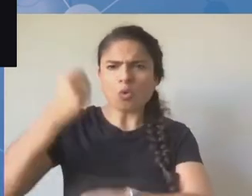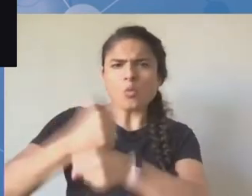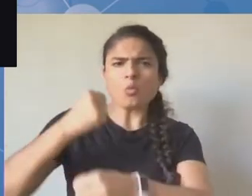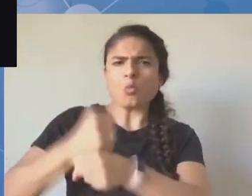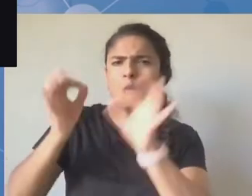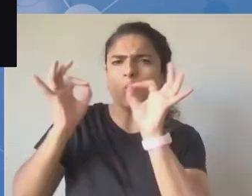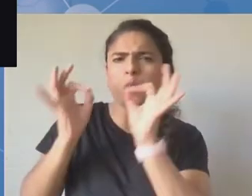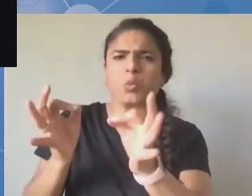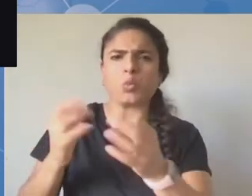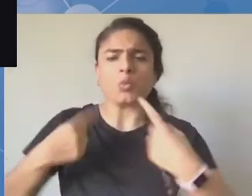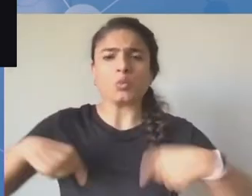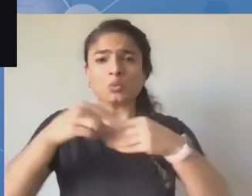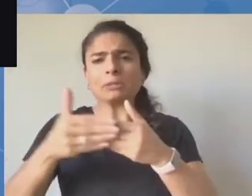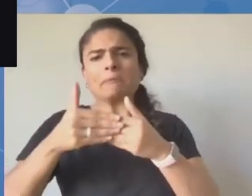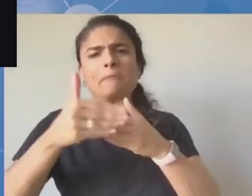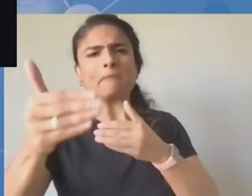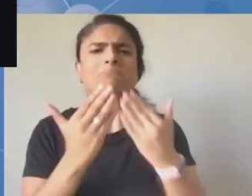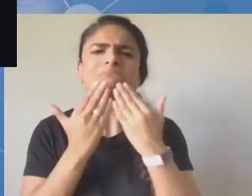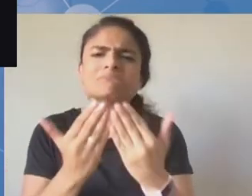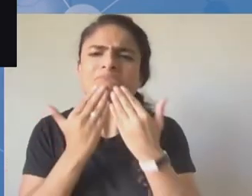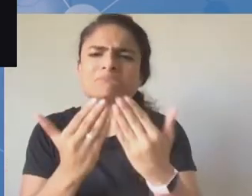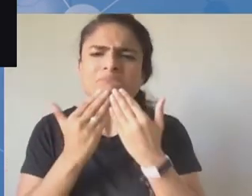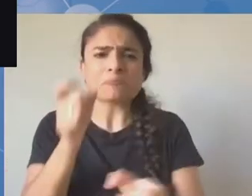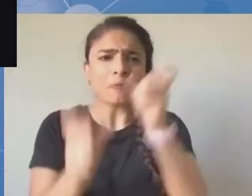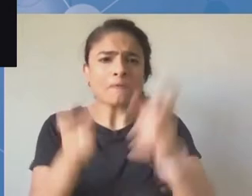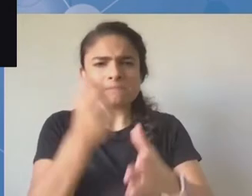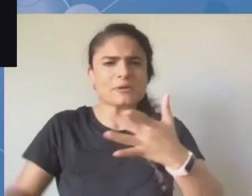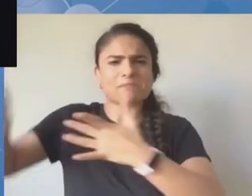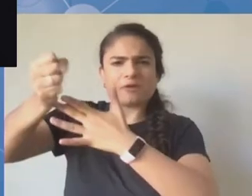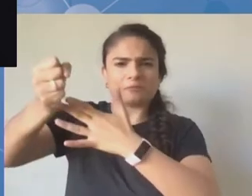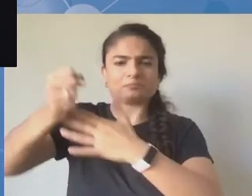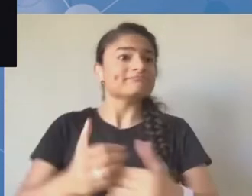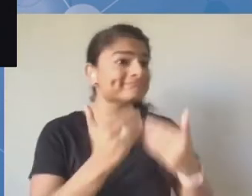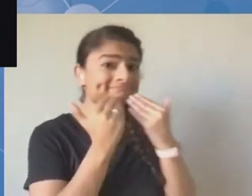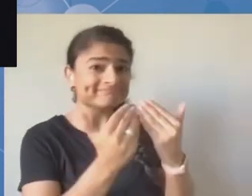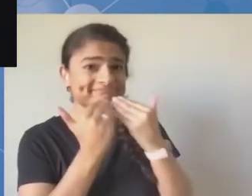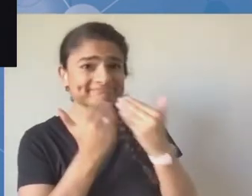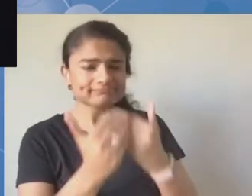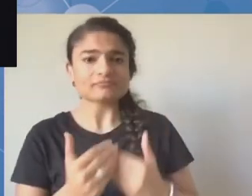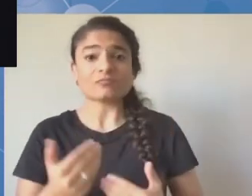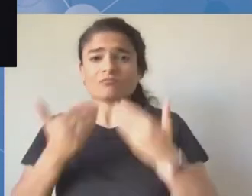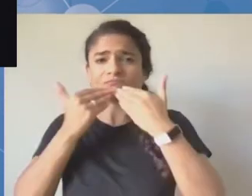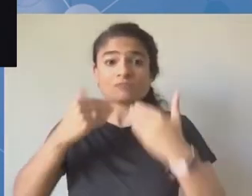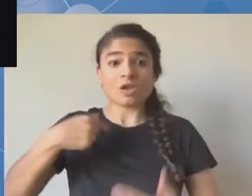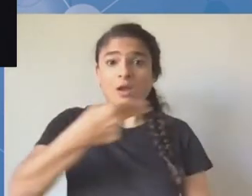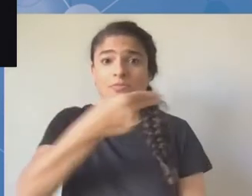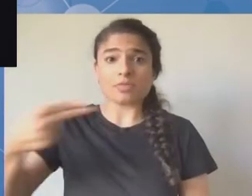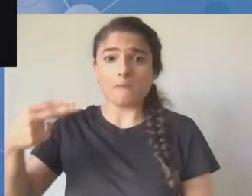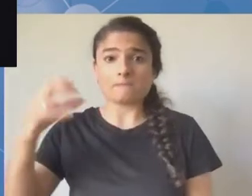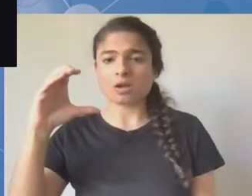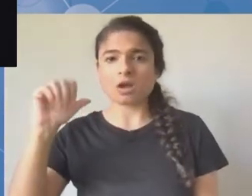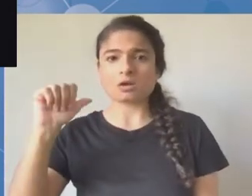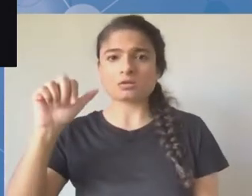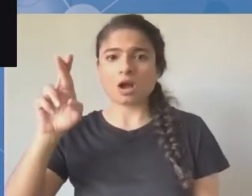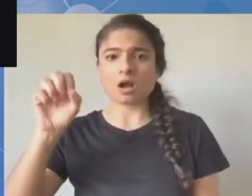się Kasan Gabriel. Przyjechałem z Tanzanii. I także reprezentuje organizację internet. Prawa cyfrowe to także